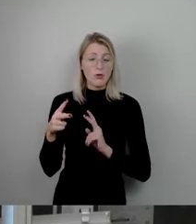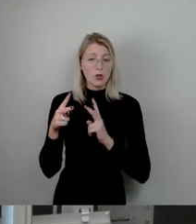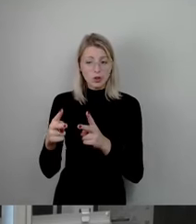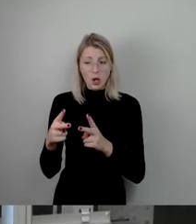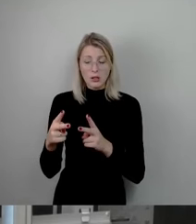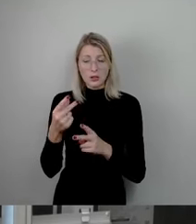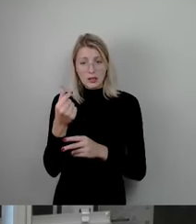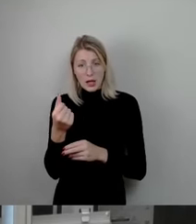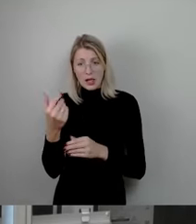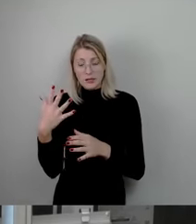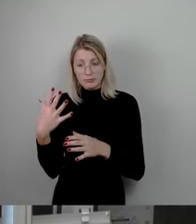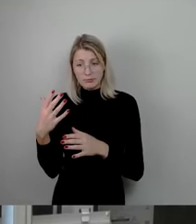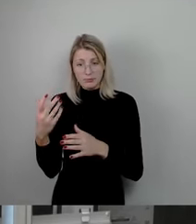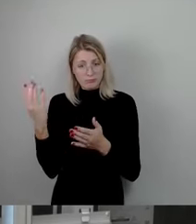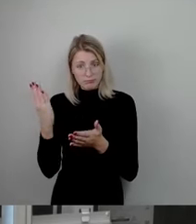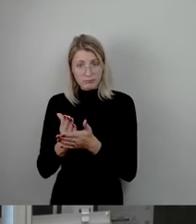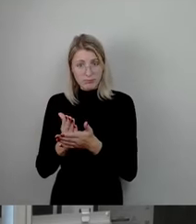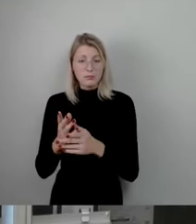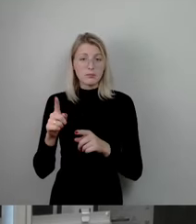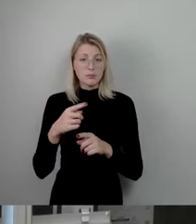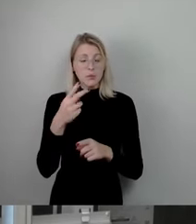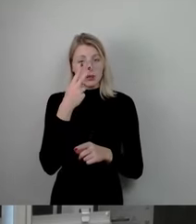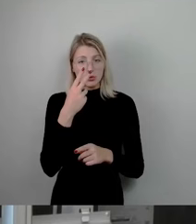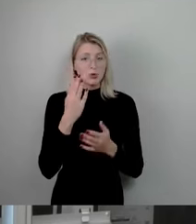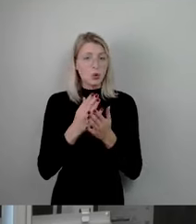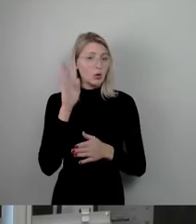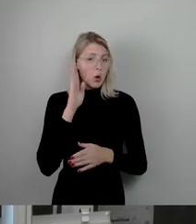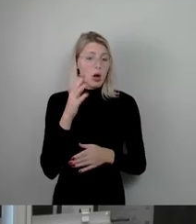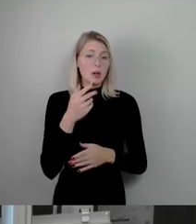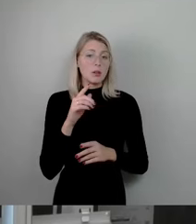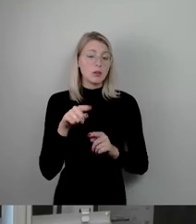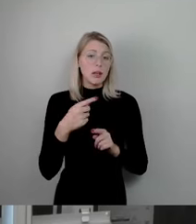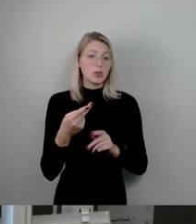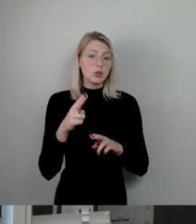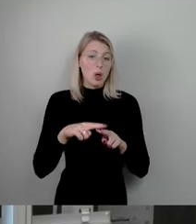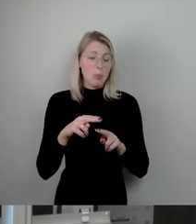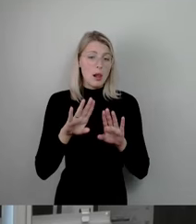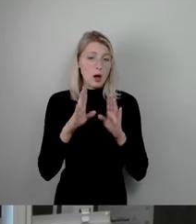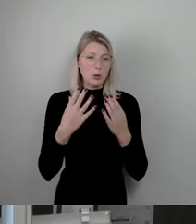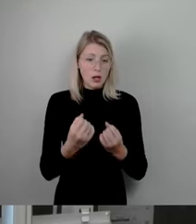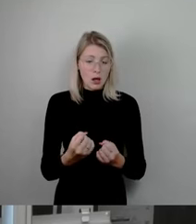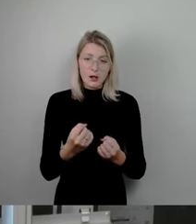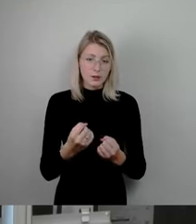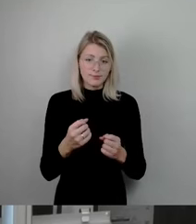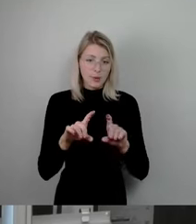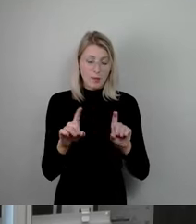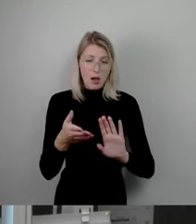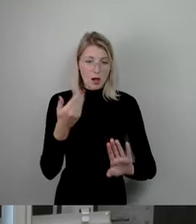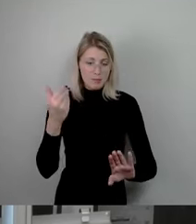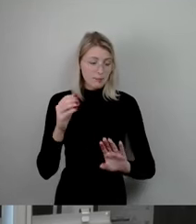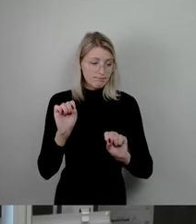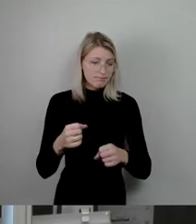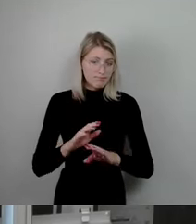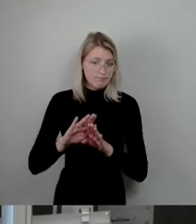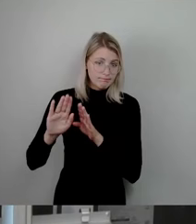gehört, dass sich im nächsten Doppelhaushalt kein Cent dazu wiederfindet. Also, das Thema ist durch, dann reden wir vielleicht über 2040, wenn die